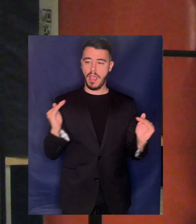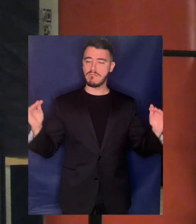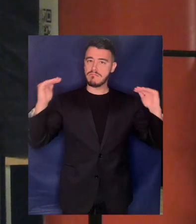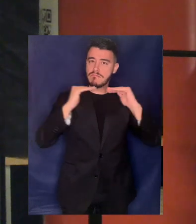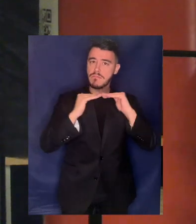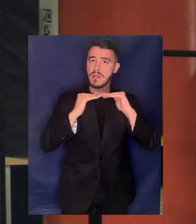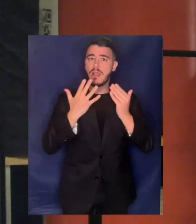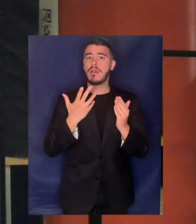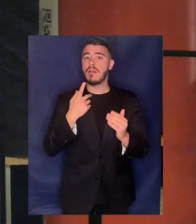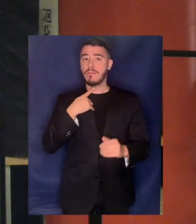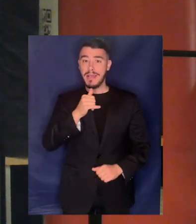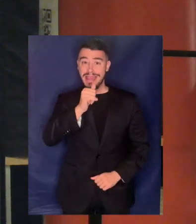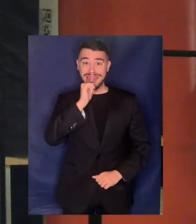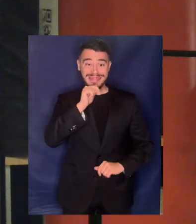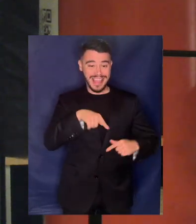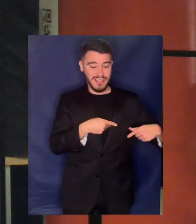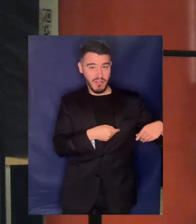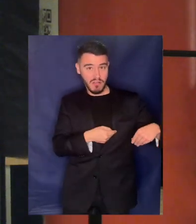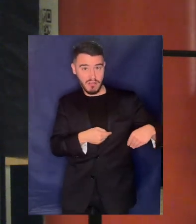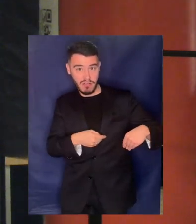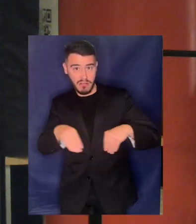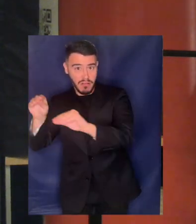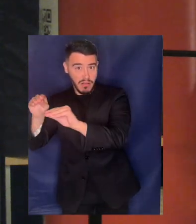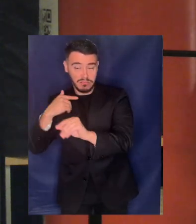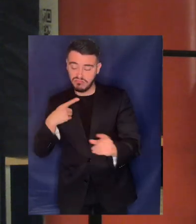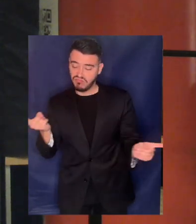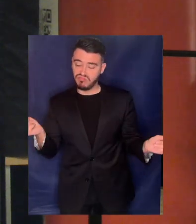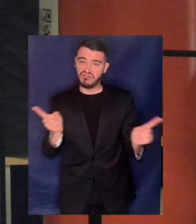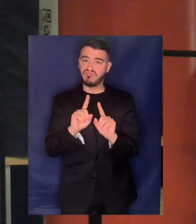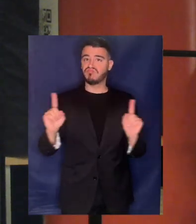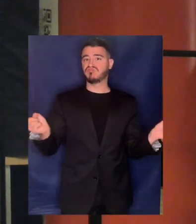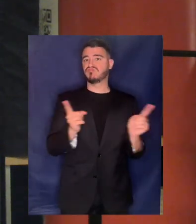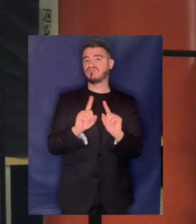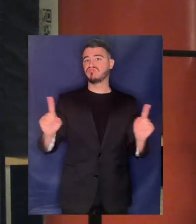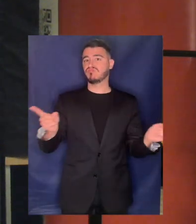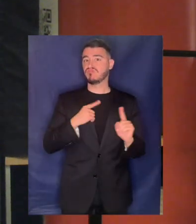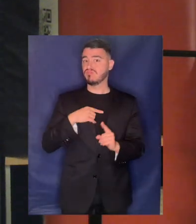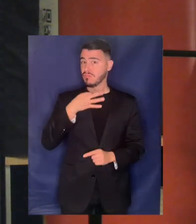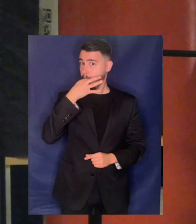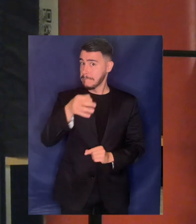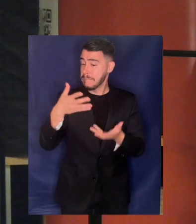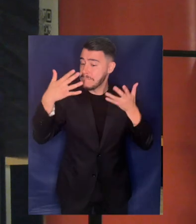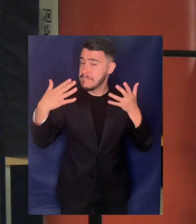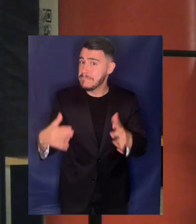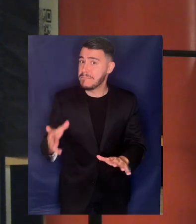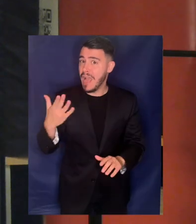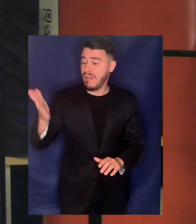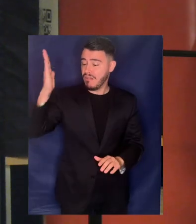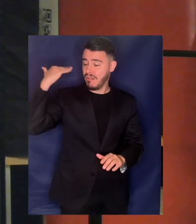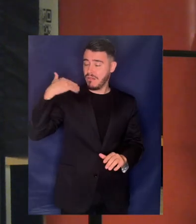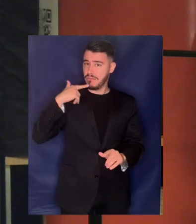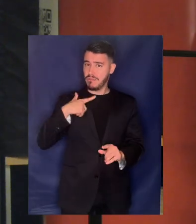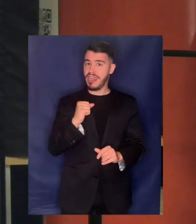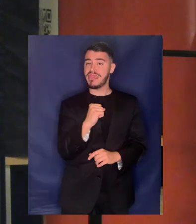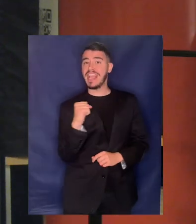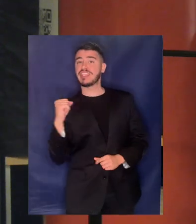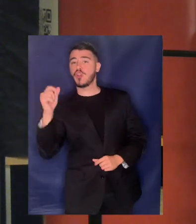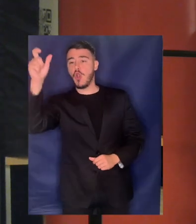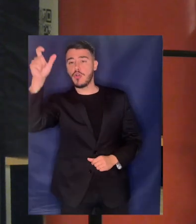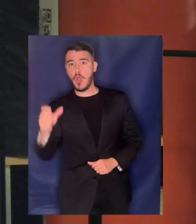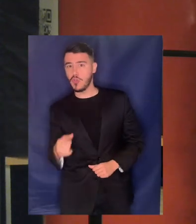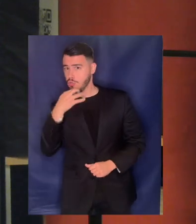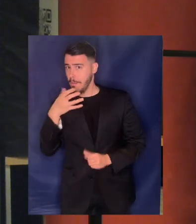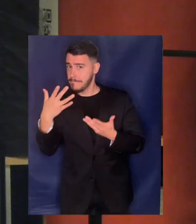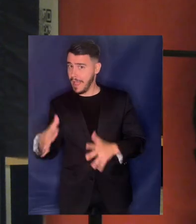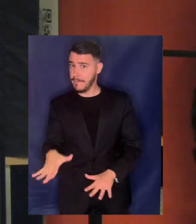δεν πρέπει να το βάλει στην παλάτζα του ανταγωνισμού. Τσιμουδιά για το γεγονός ξαναλέω ότι οι αποφάσεις του